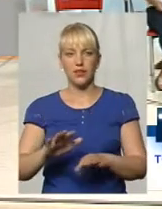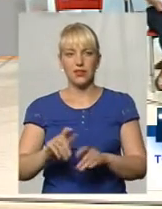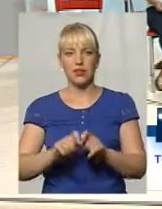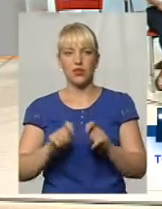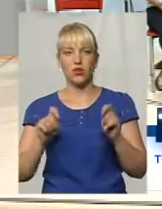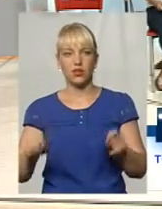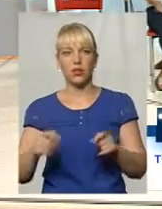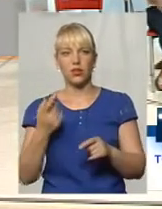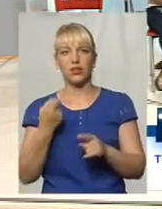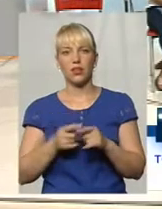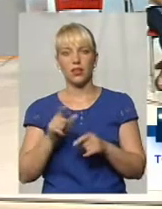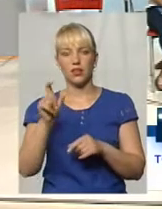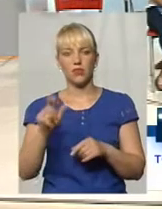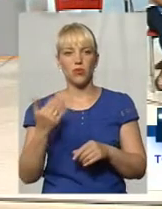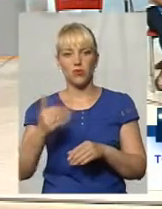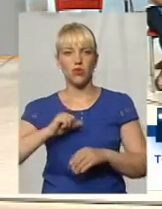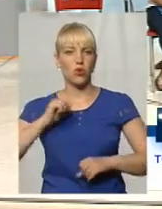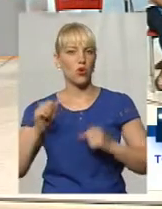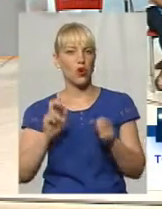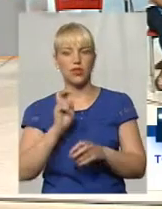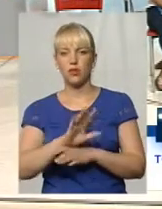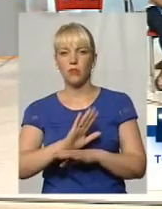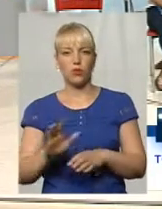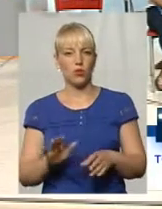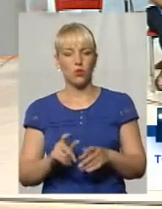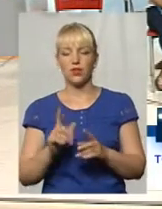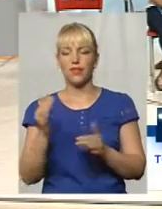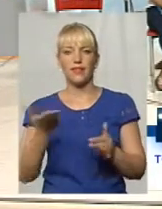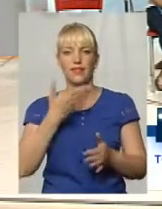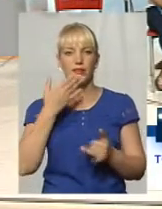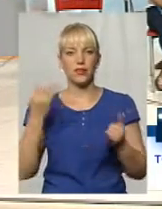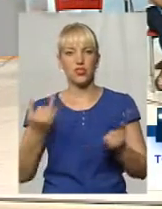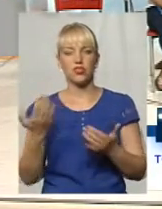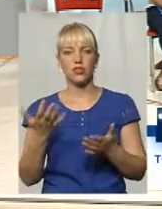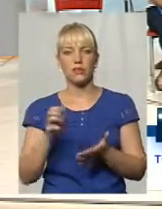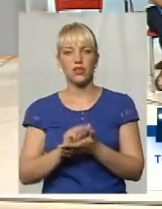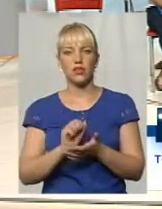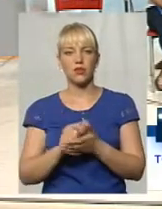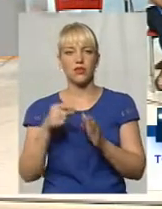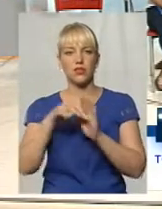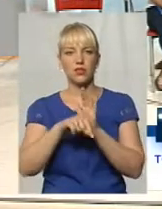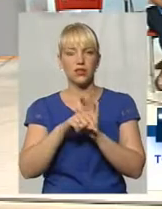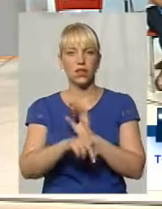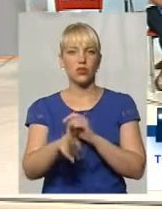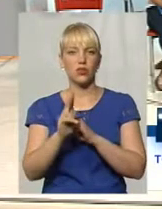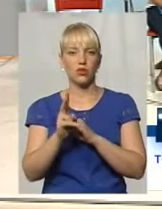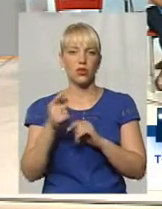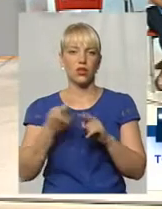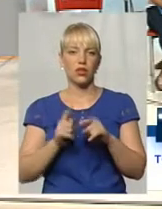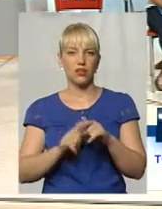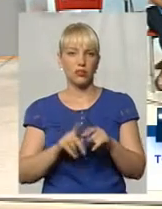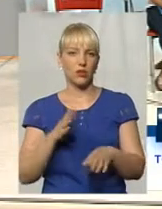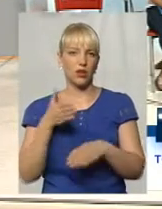і к нему ваші колеги не приходять, не інтересуються, чем он займається, то значить, ви хтось, як кажуть,